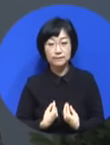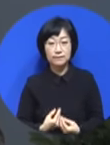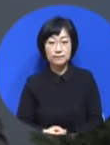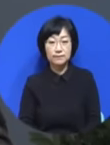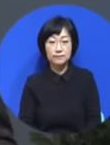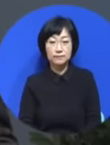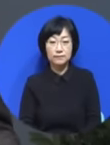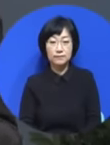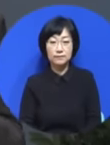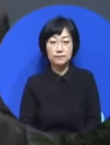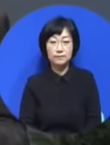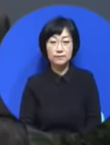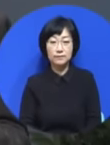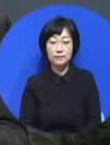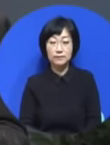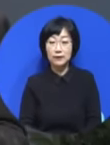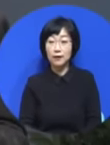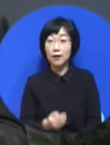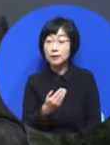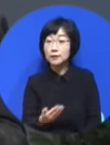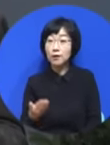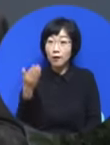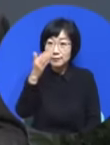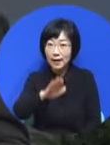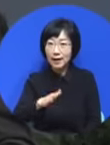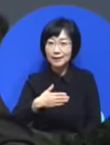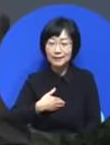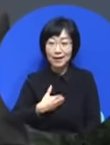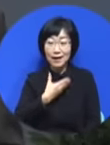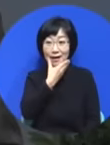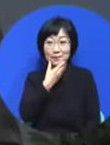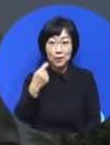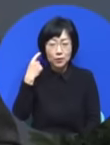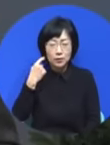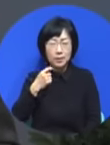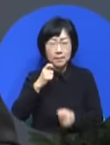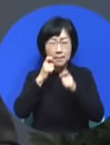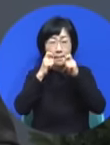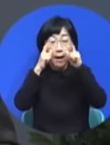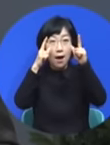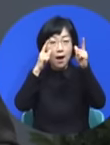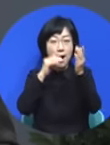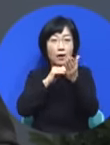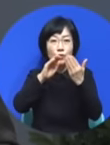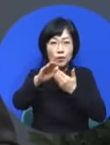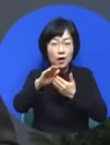제가 복음을 깨닫고 난 뒤에 오는 진짜 응답이 뭔 걸 알았어요.